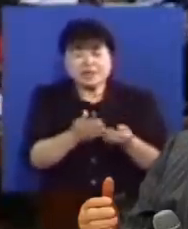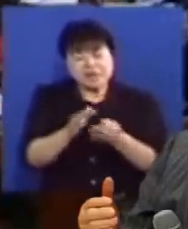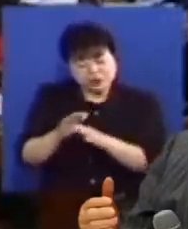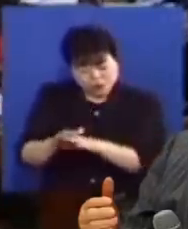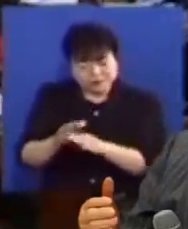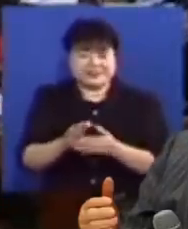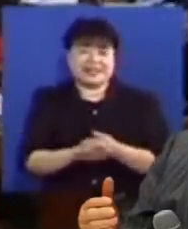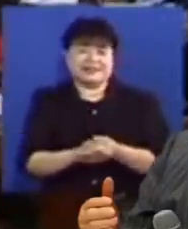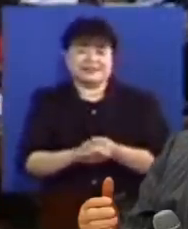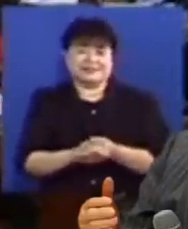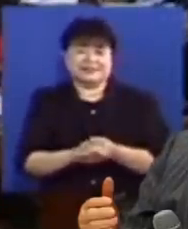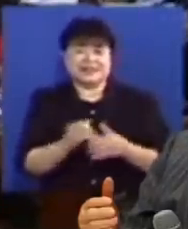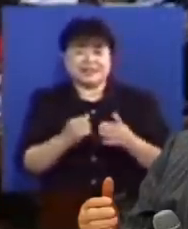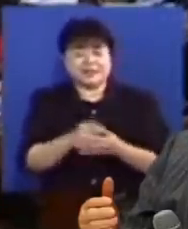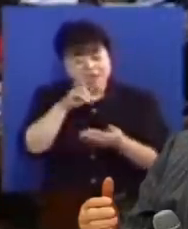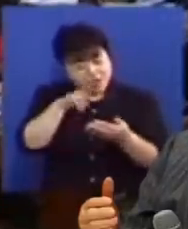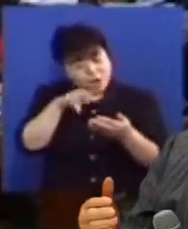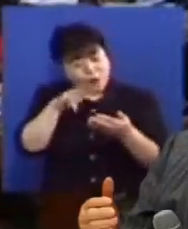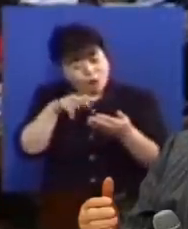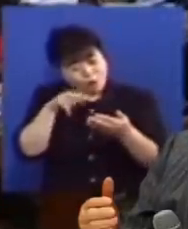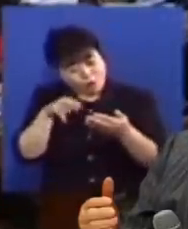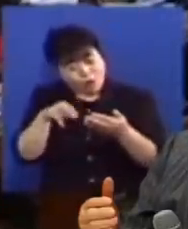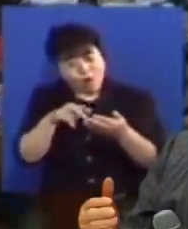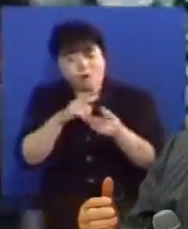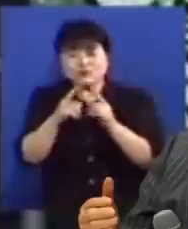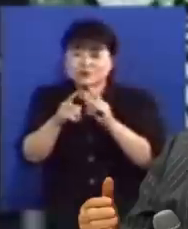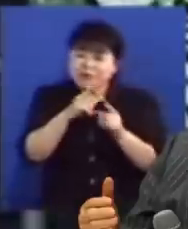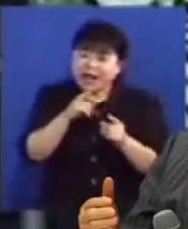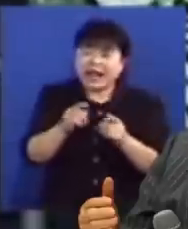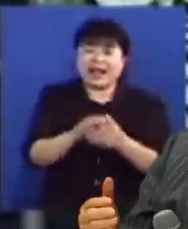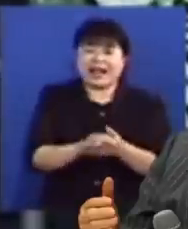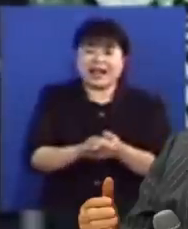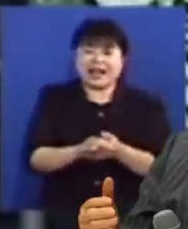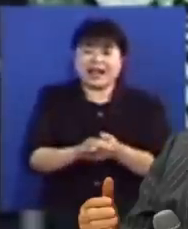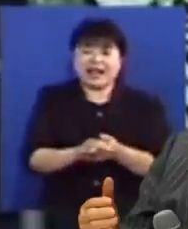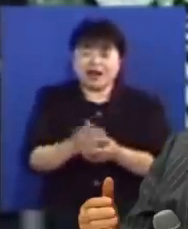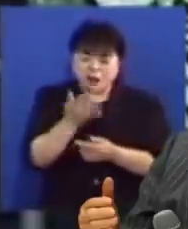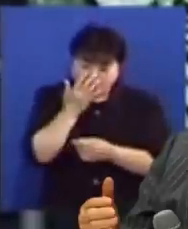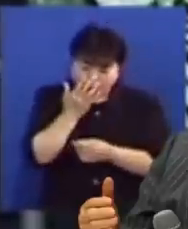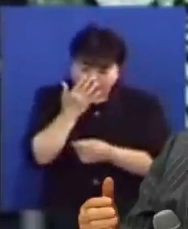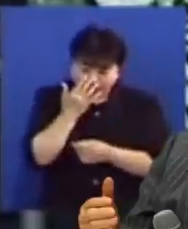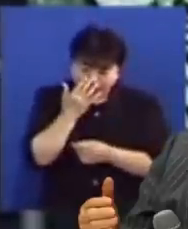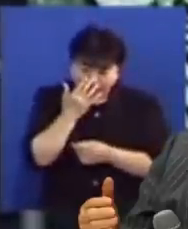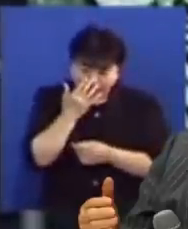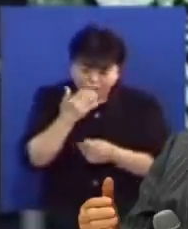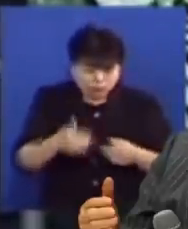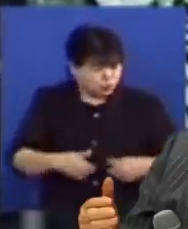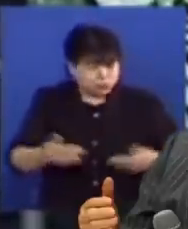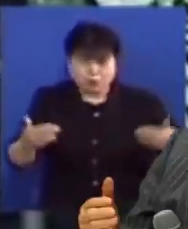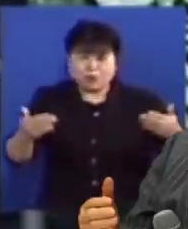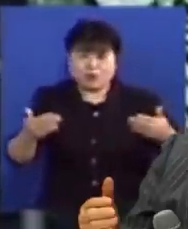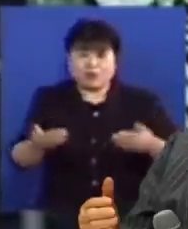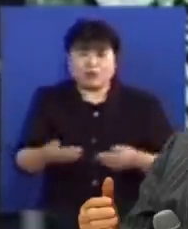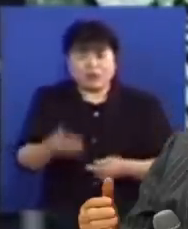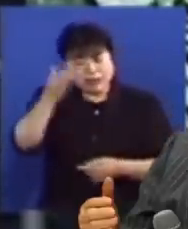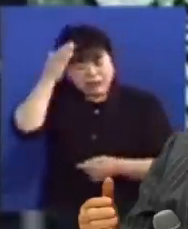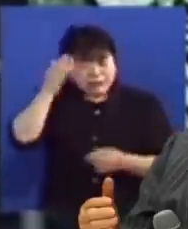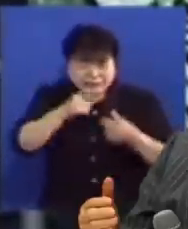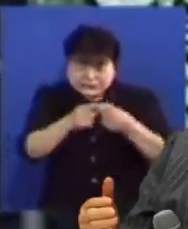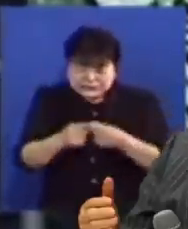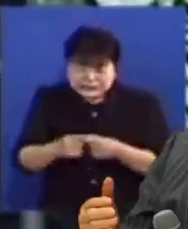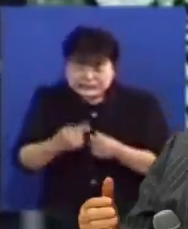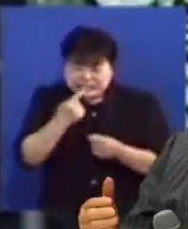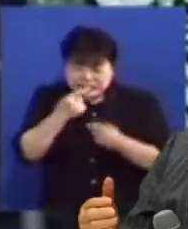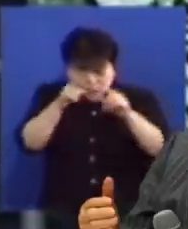놓으셨습니까 그러나 읽어도 무슨 말인지 알지를 못하면 소용이 없지 않습니까 검은 것은 그리오 흰